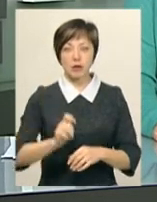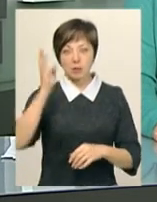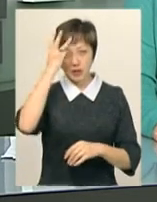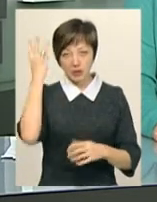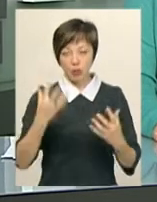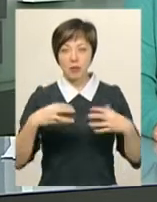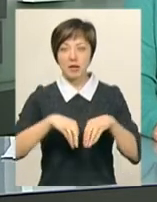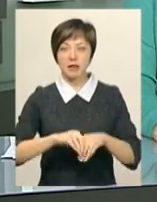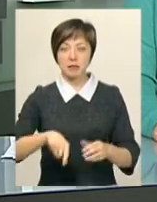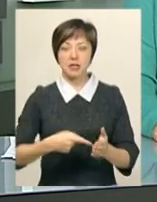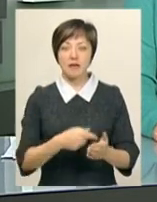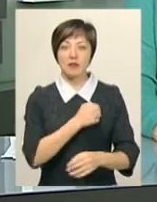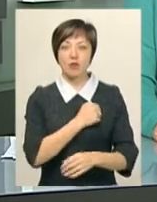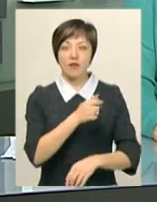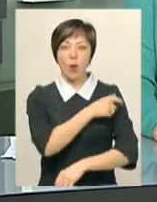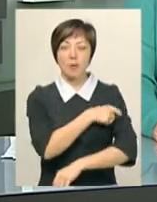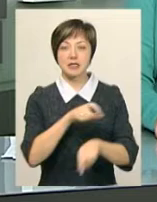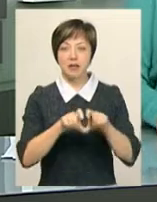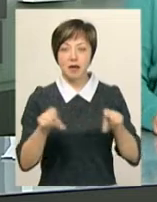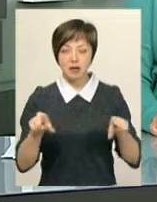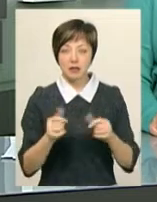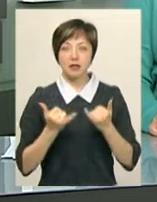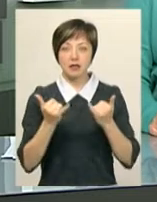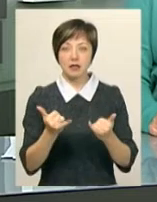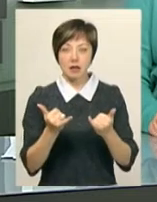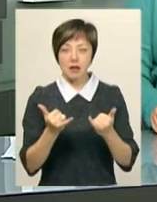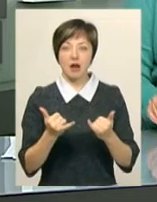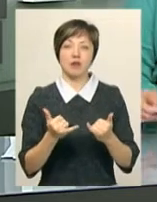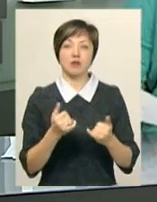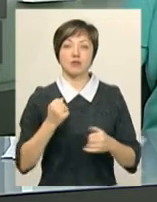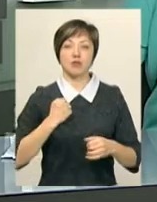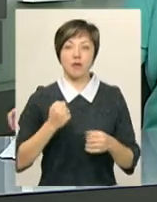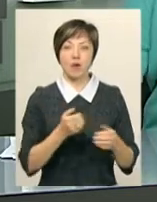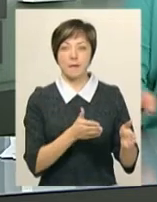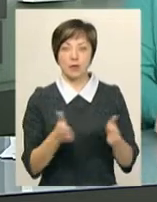об'єднаний міський військовий комісаріат для проходження зброєвої підготовки.